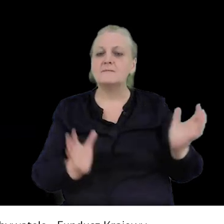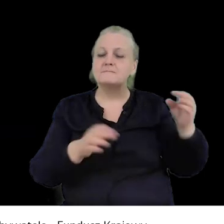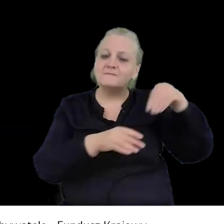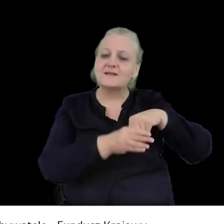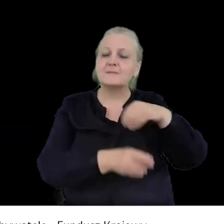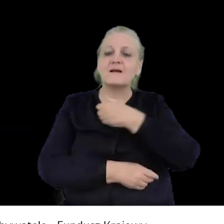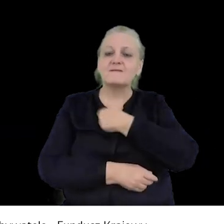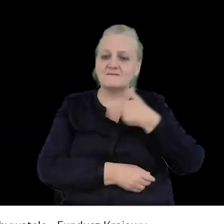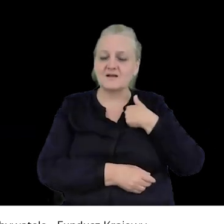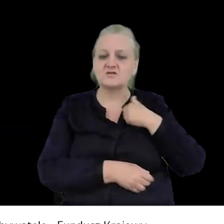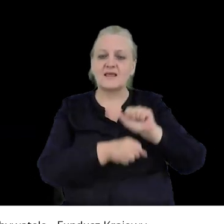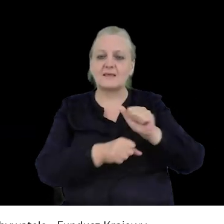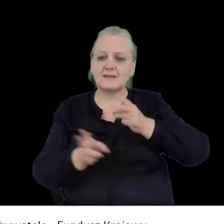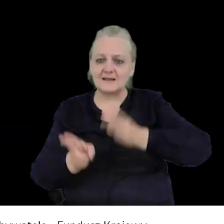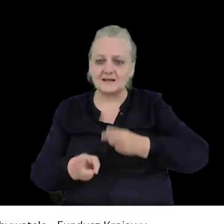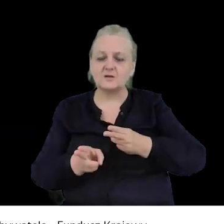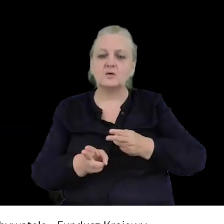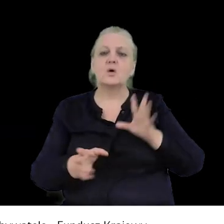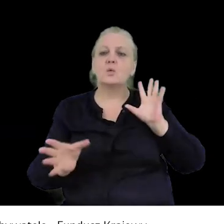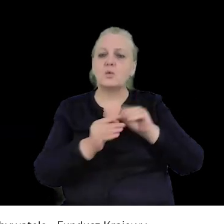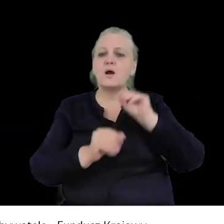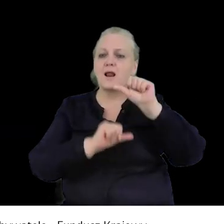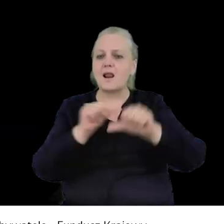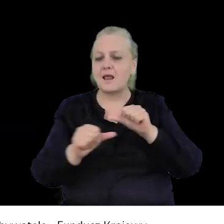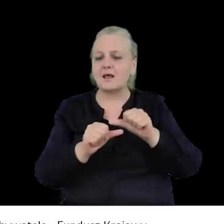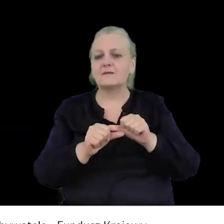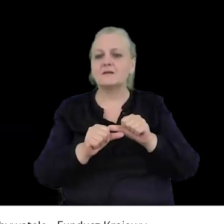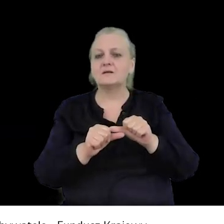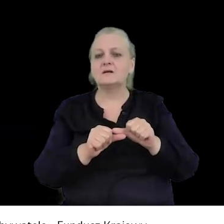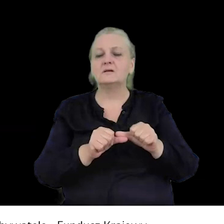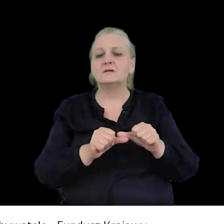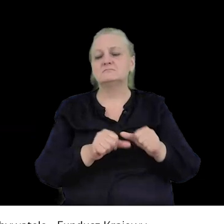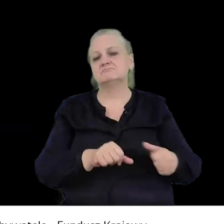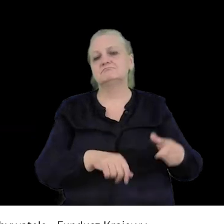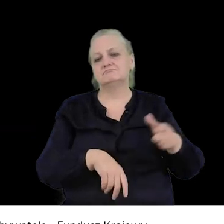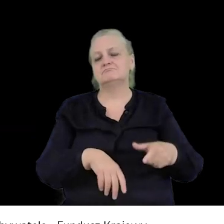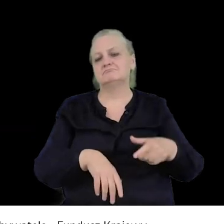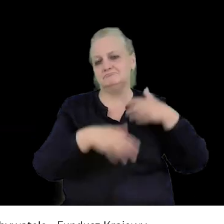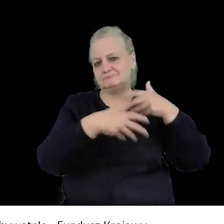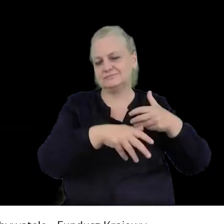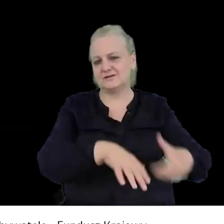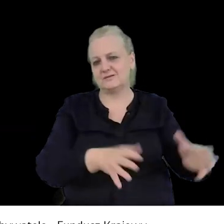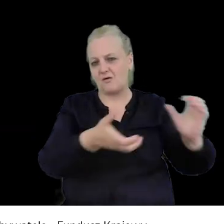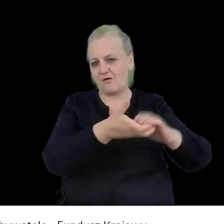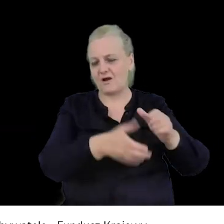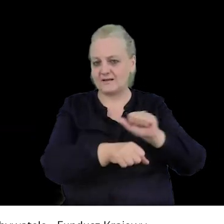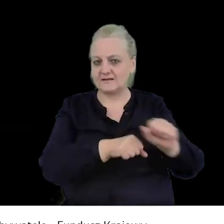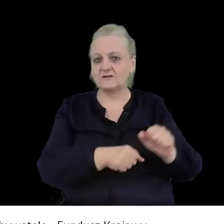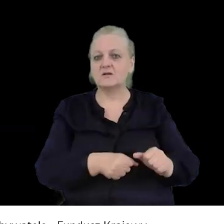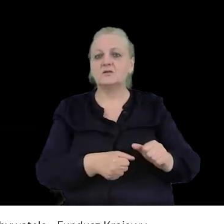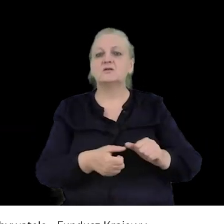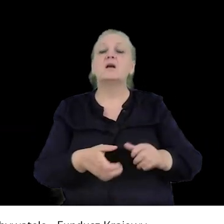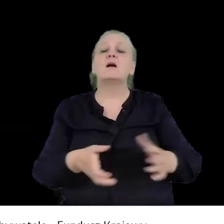Warszawie 11 listopada też od paru lat jest koalicja antyfaszystowska, jakby przemarsz. I w przypadku koalicji